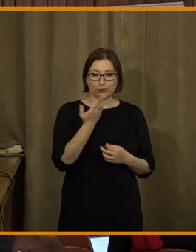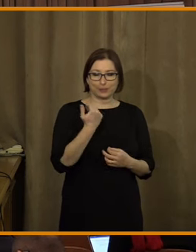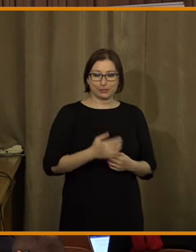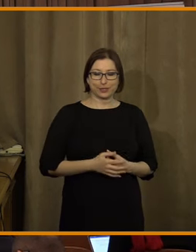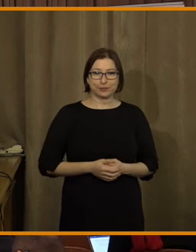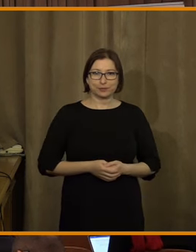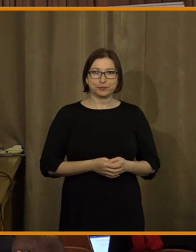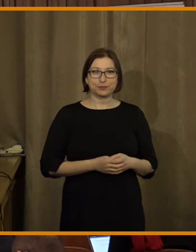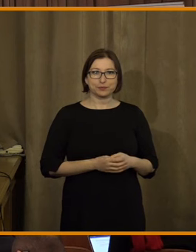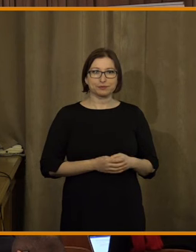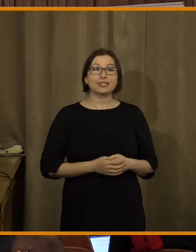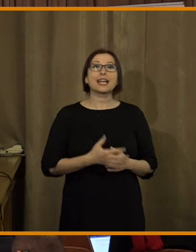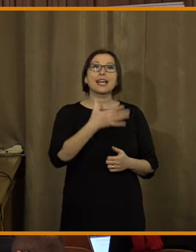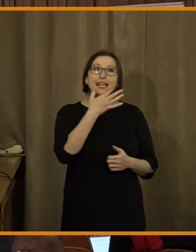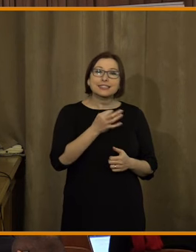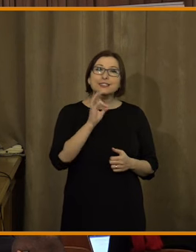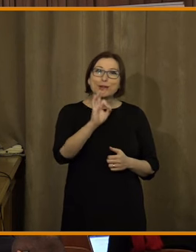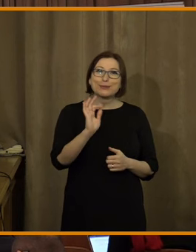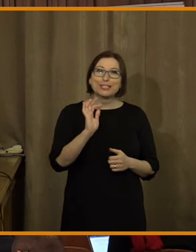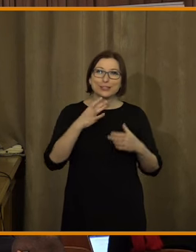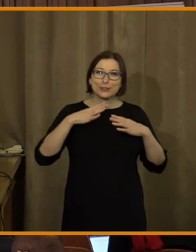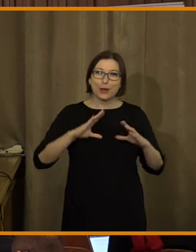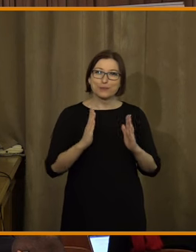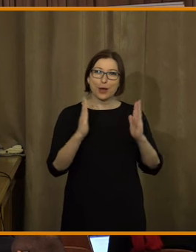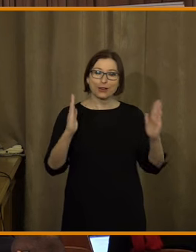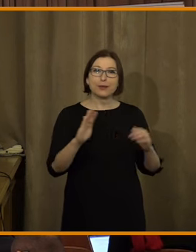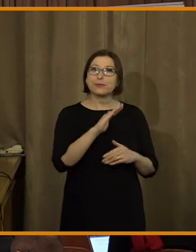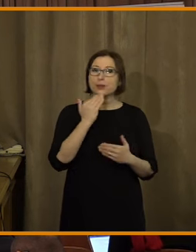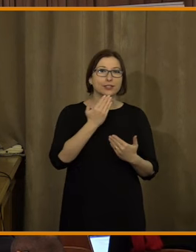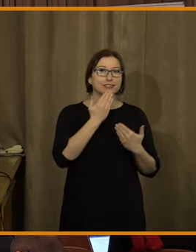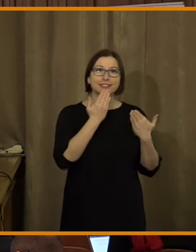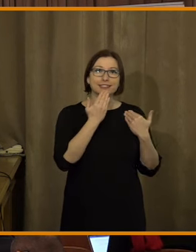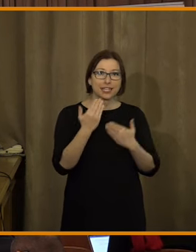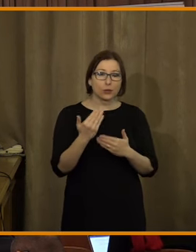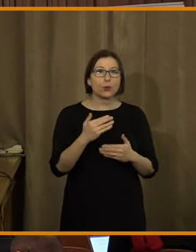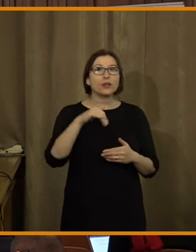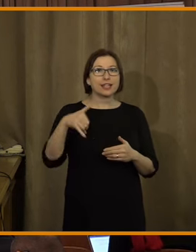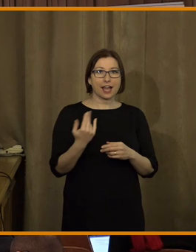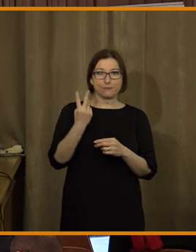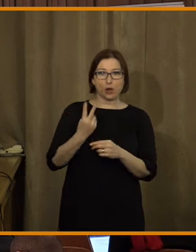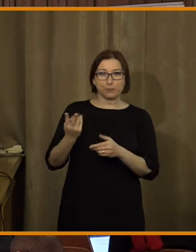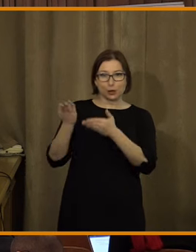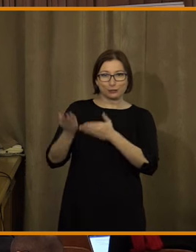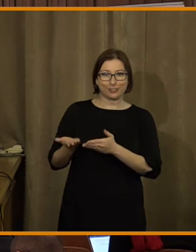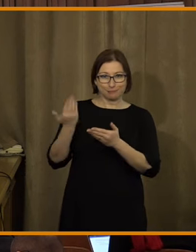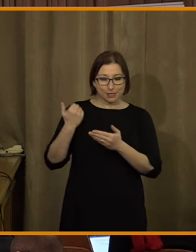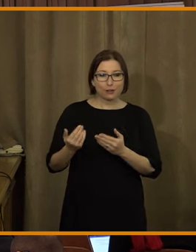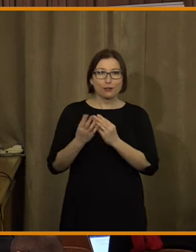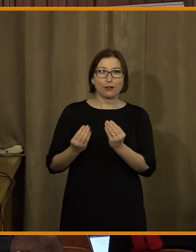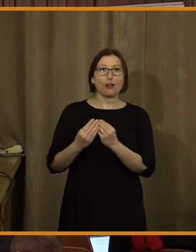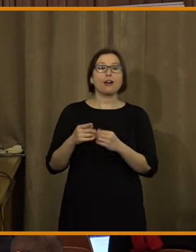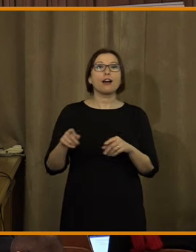budeme prezentovat. Hezké dobré dopoledne. Velké díky Janu Vobořilovi, Báře